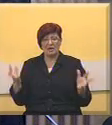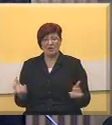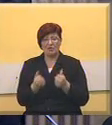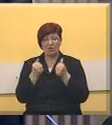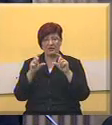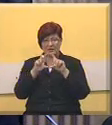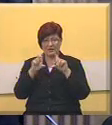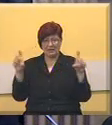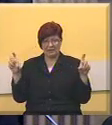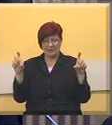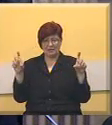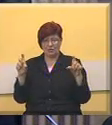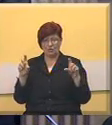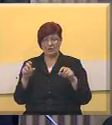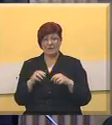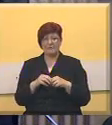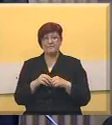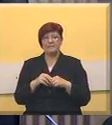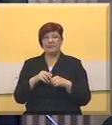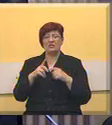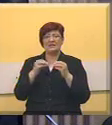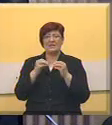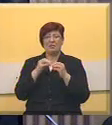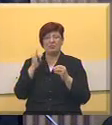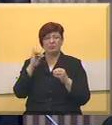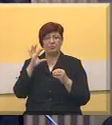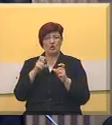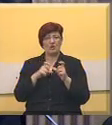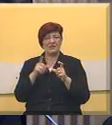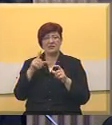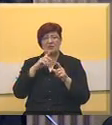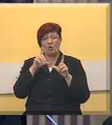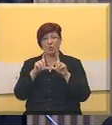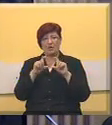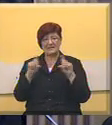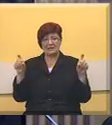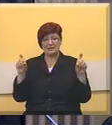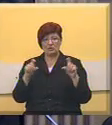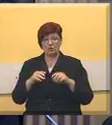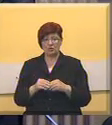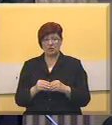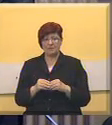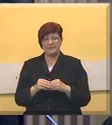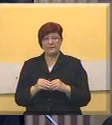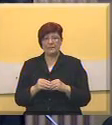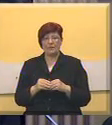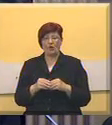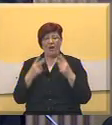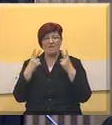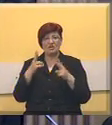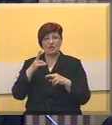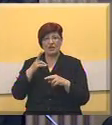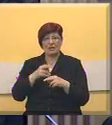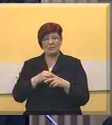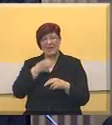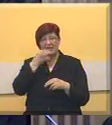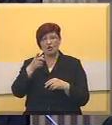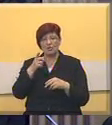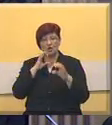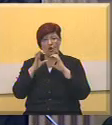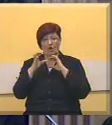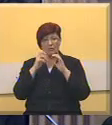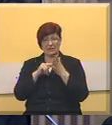instituta, to jest transformacija Biosens centra u institut. O značiju informacijalno-komunikacijalnih